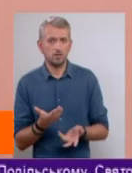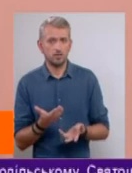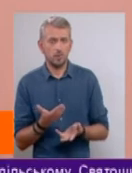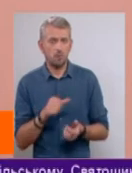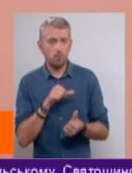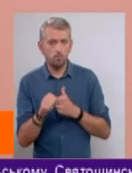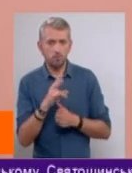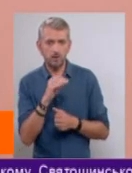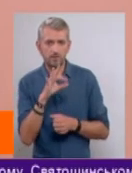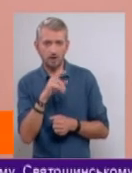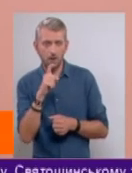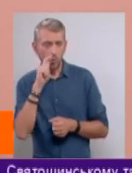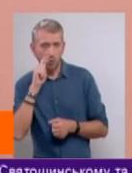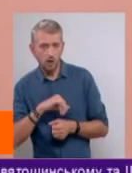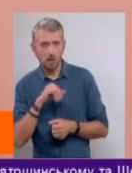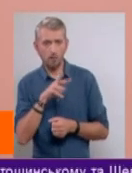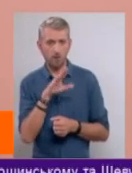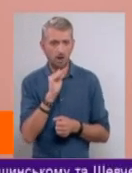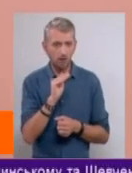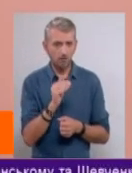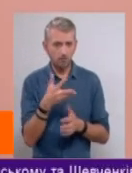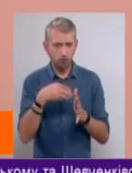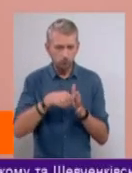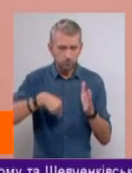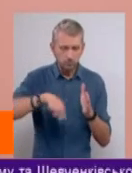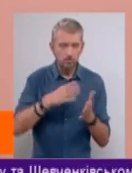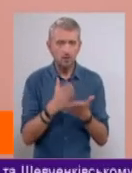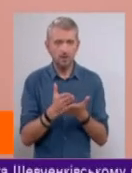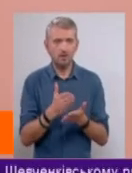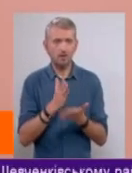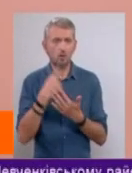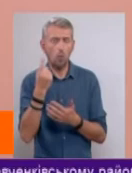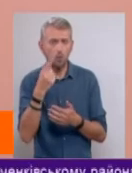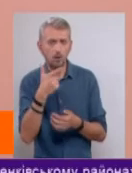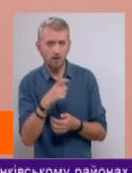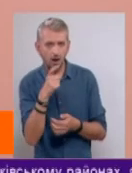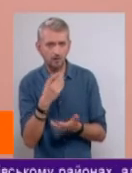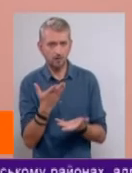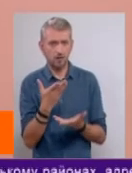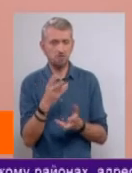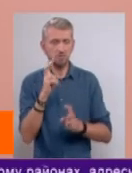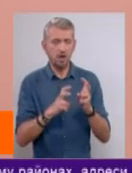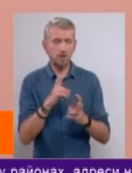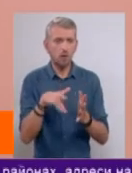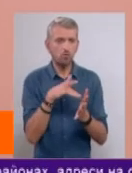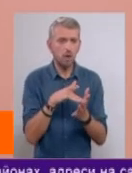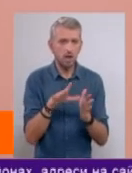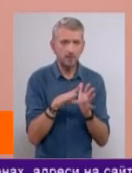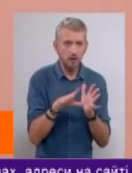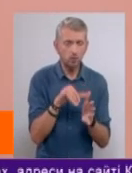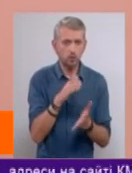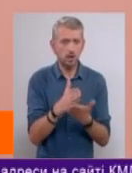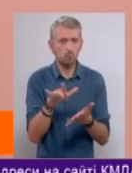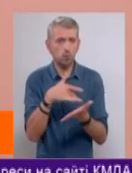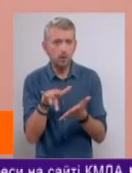помимо НАК «Нафтогаз» Украины Международного валютного фонда внутри на ринке есть игроки. Есть Ублгаза, есть предприятие коммунальной енергетики. У них є